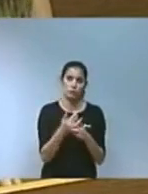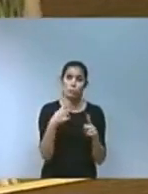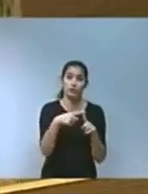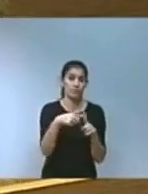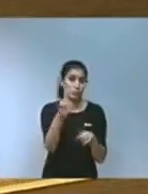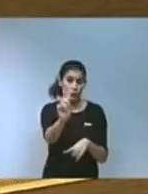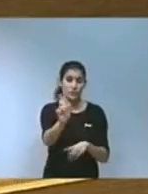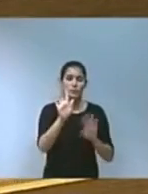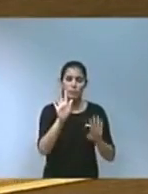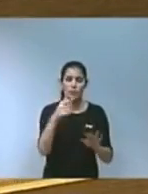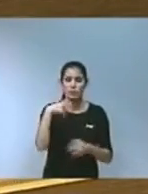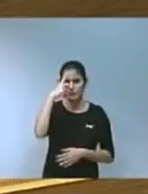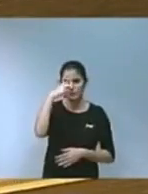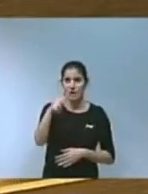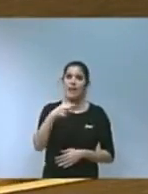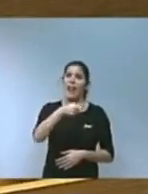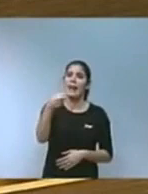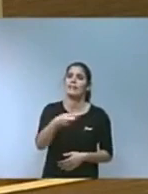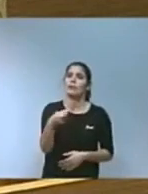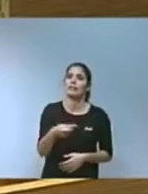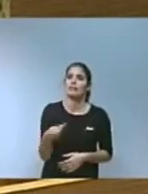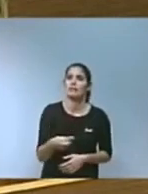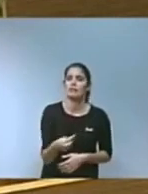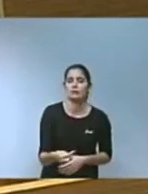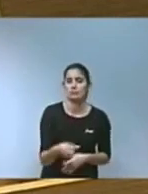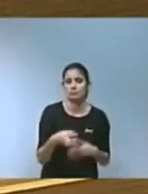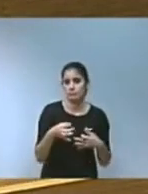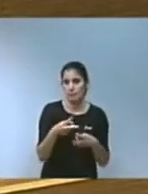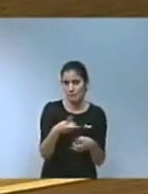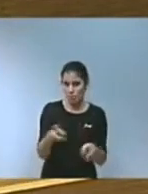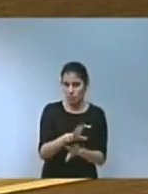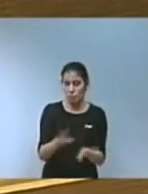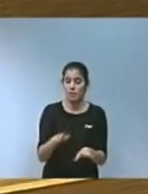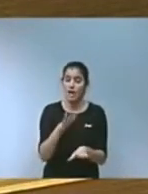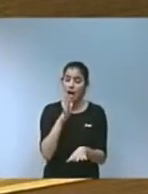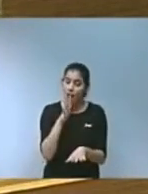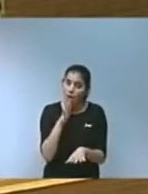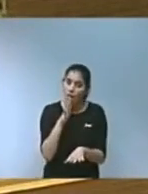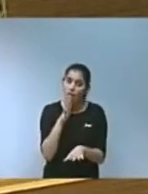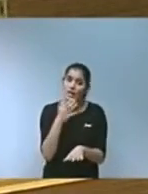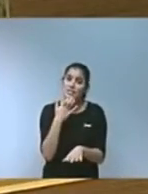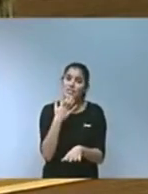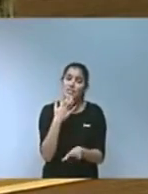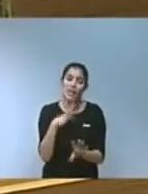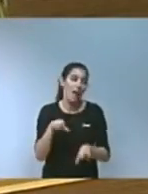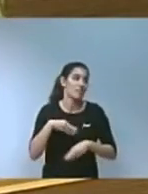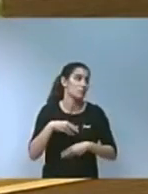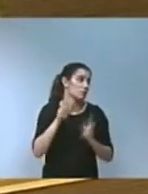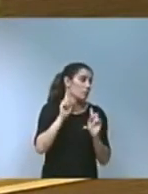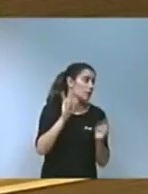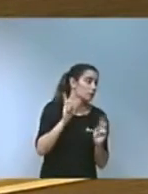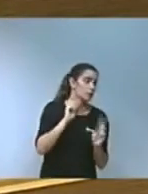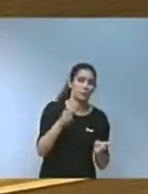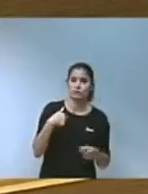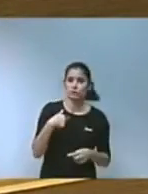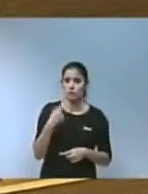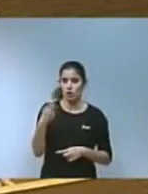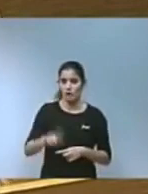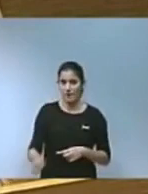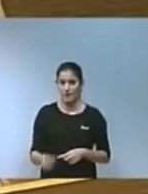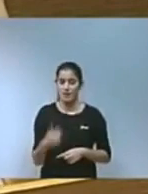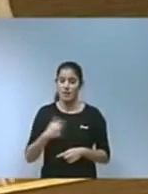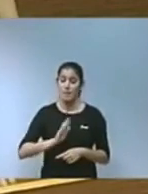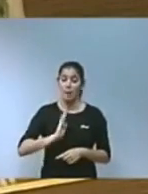sabem que el pessimisme sempre ens guanyarà la batalla el conformisme sempre es farà perdre la capdavantera i demà ja no es podran adoptar les